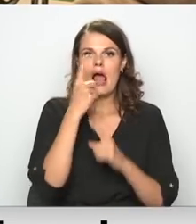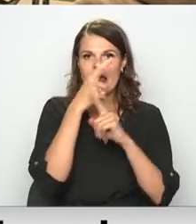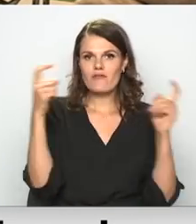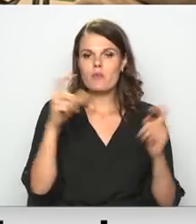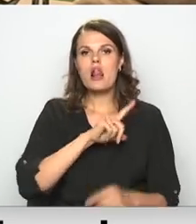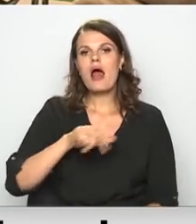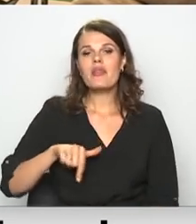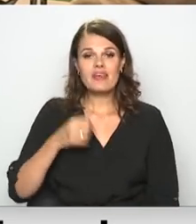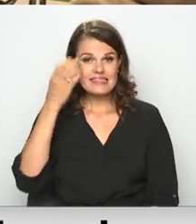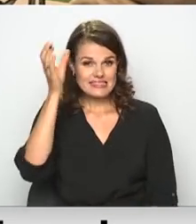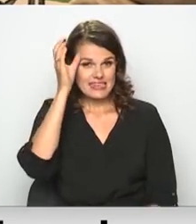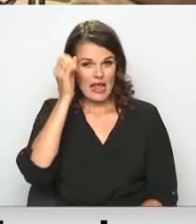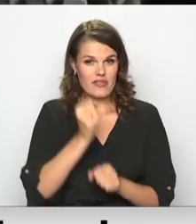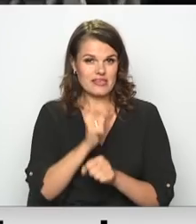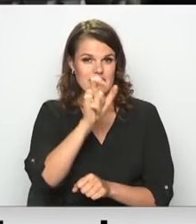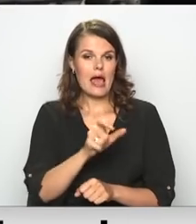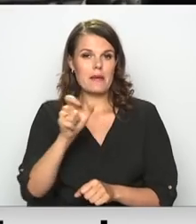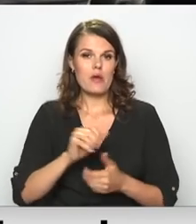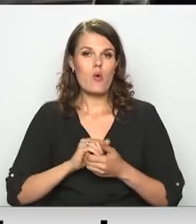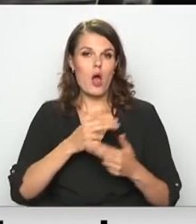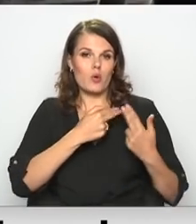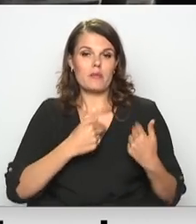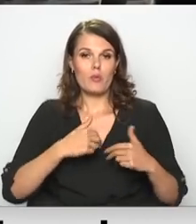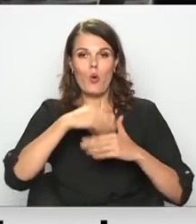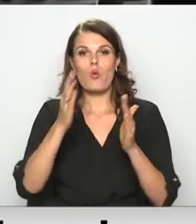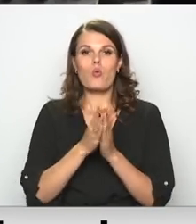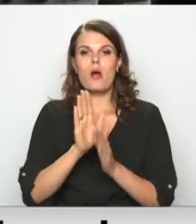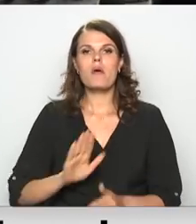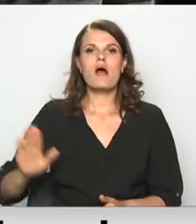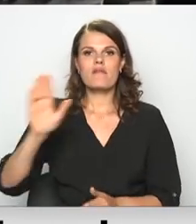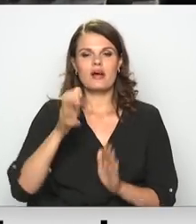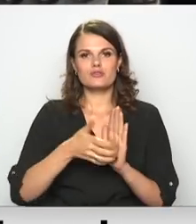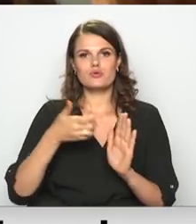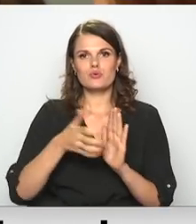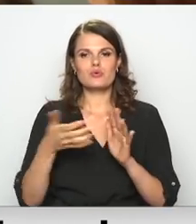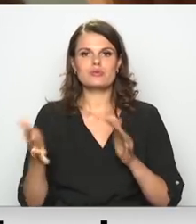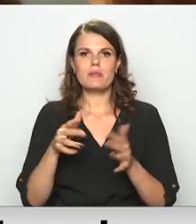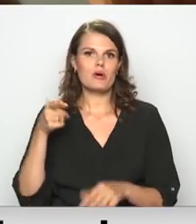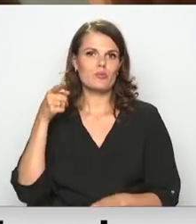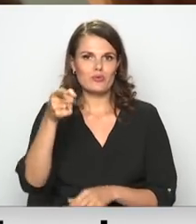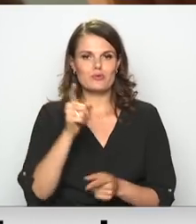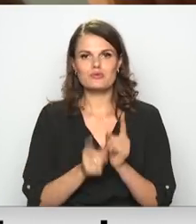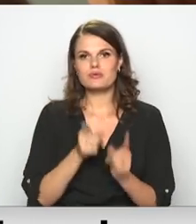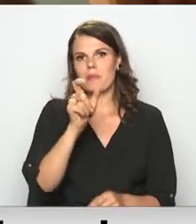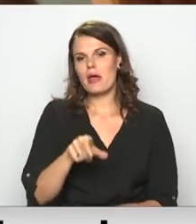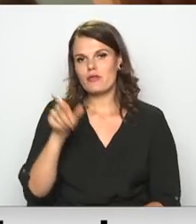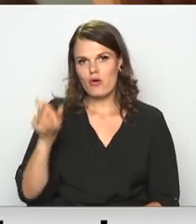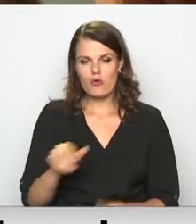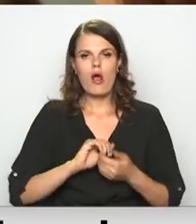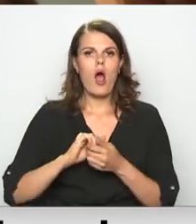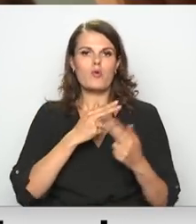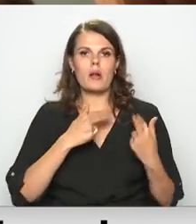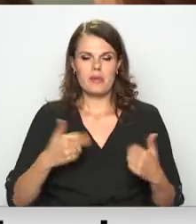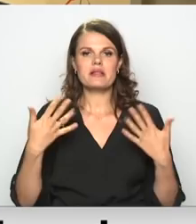izglītības un zinātnes darbinieka Arotbiedrība, kopumā valstī šobrīd trūkst ap tūkstoti nozarei strādājošo. Arotbiedrība jau saņem